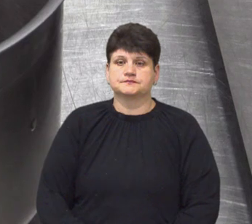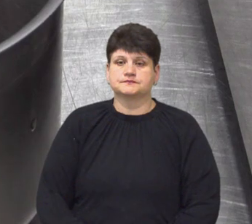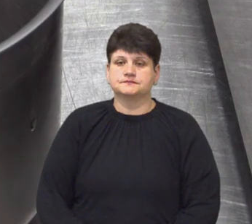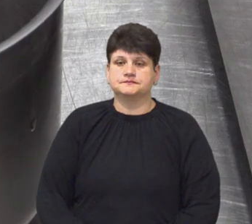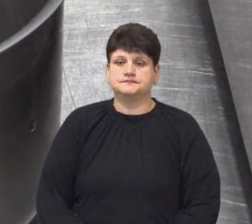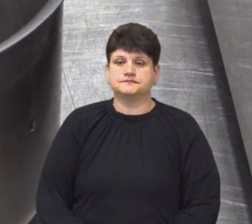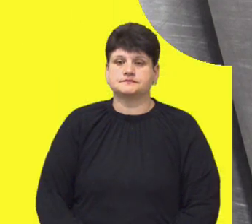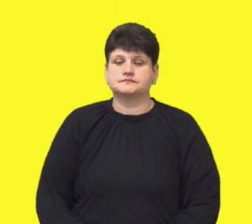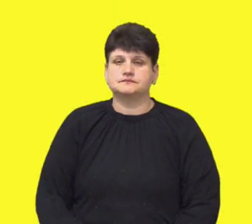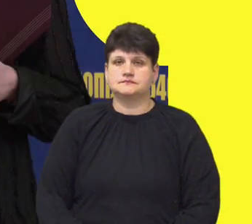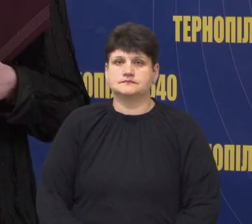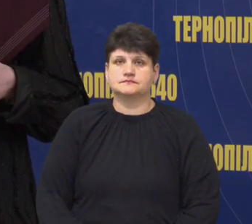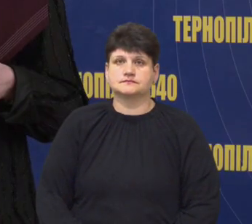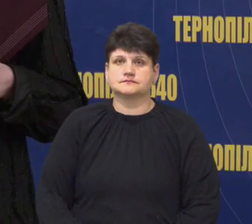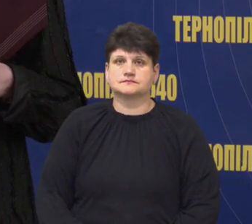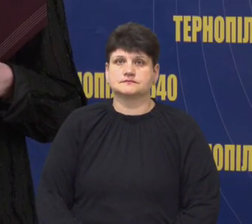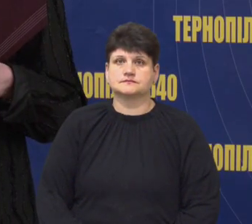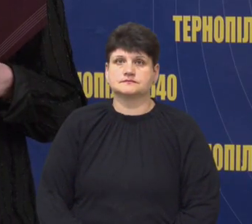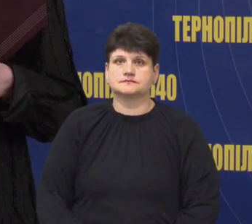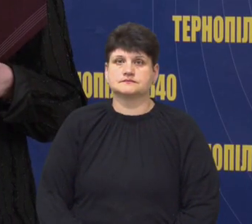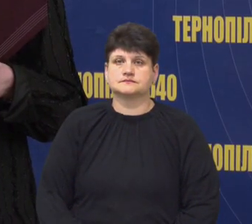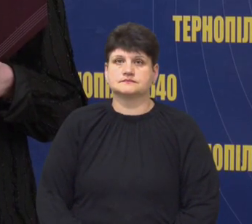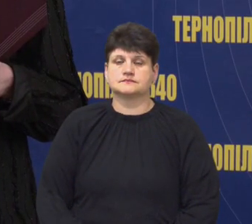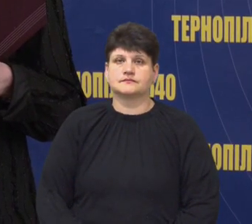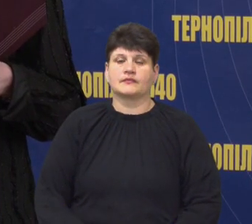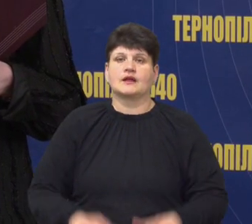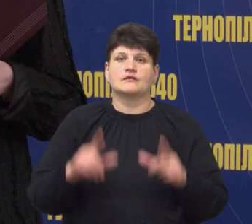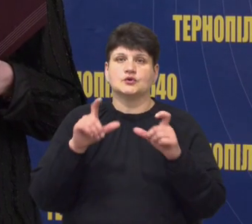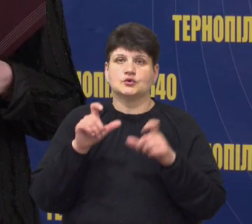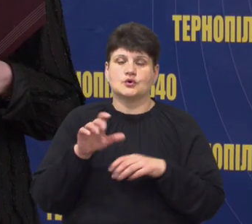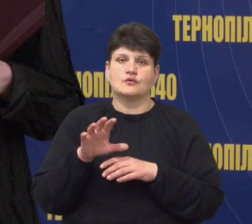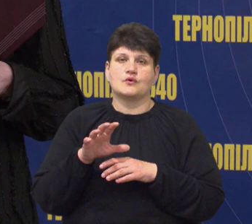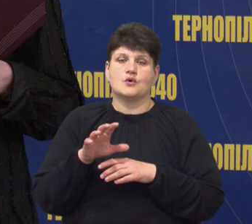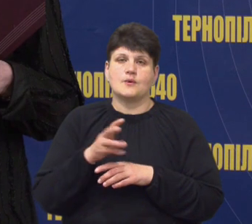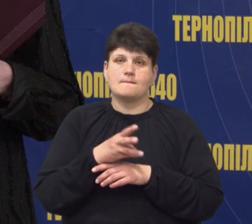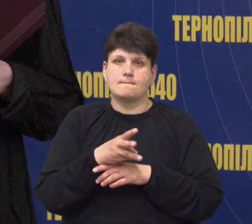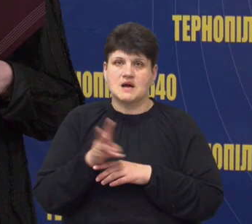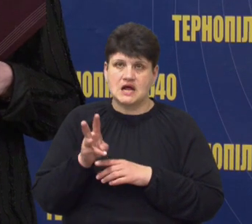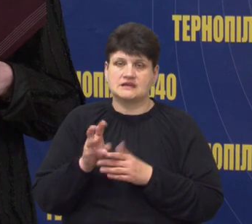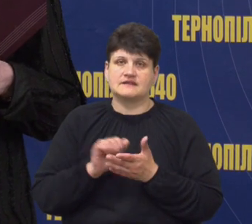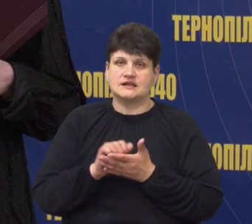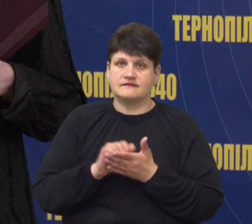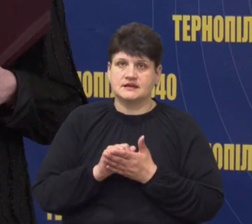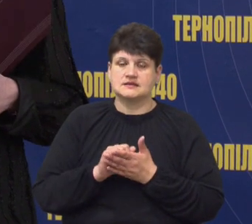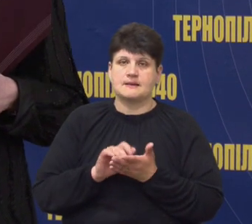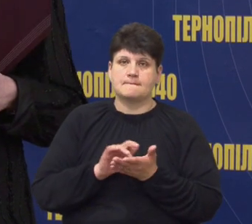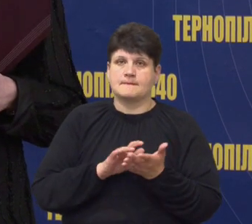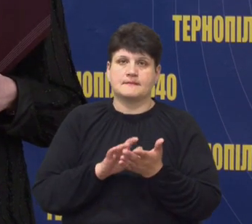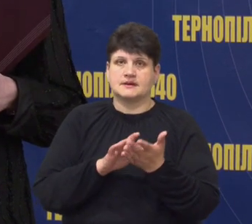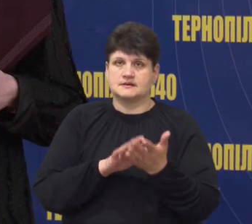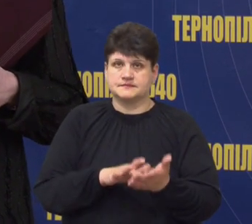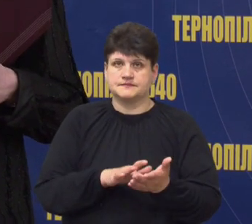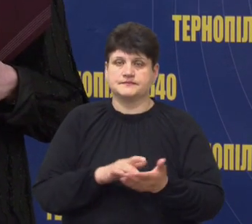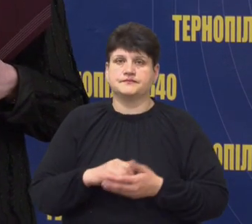Новини, Тернопіль. Відомий польський фотограф, оператор, видавець, мандрівник Кшиштоф Хейке.